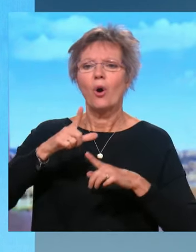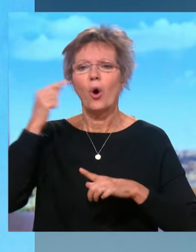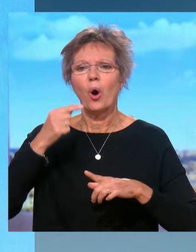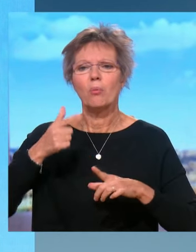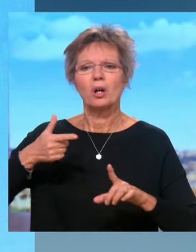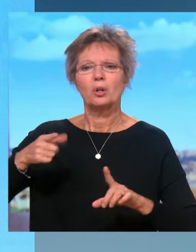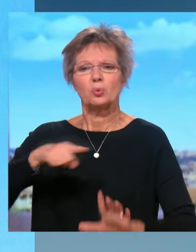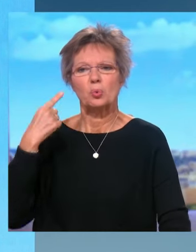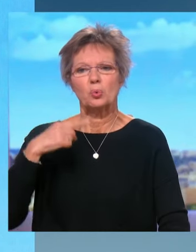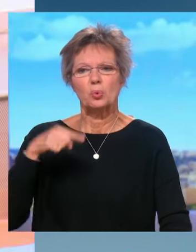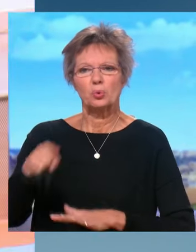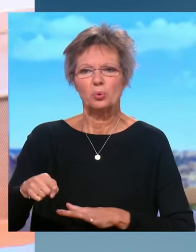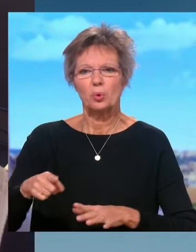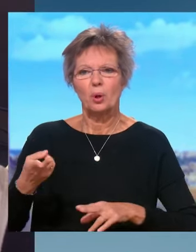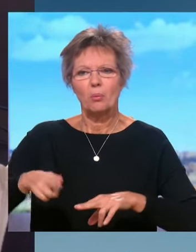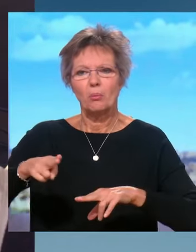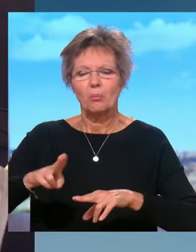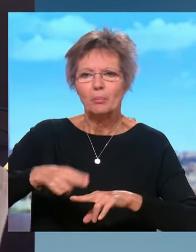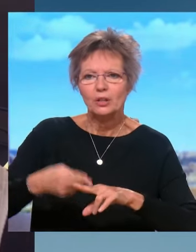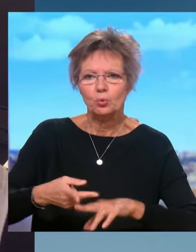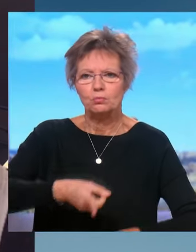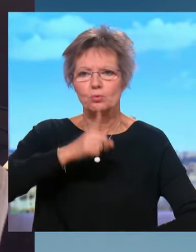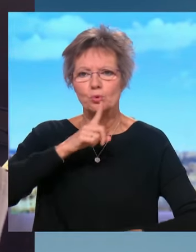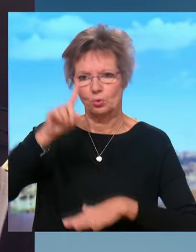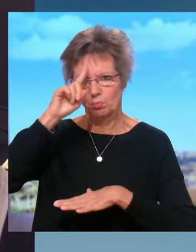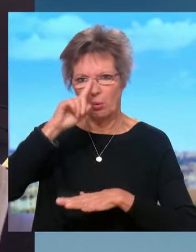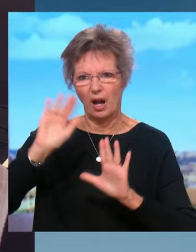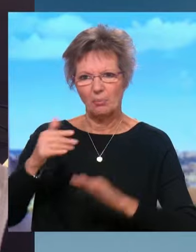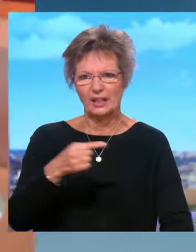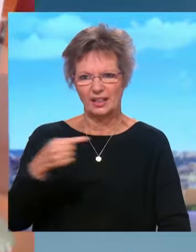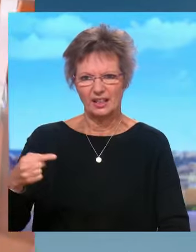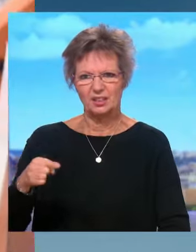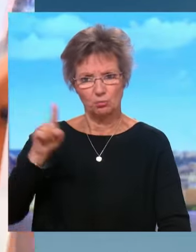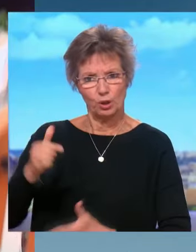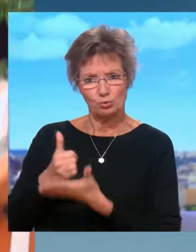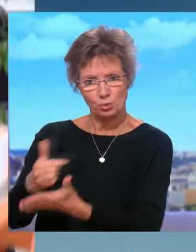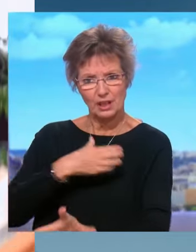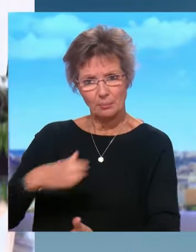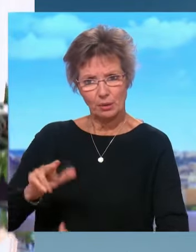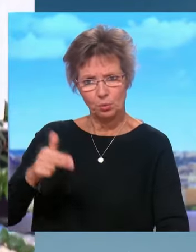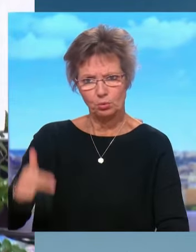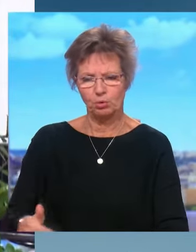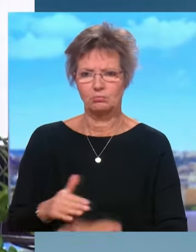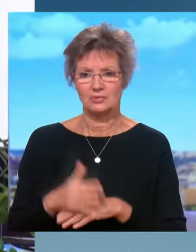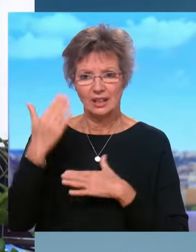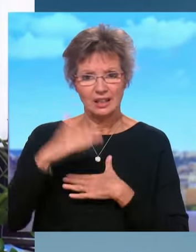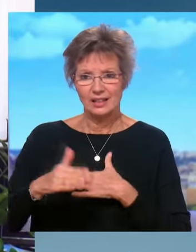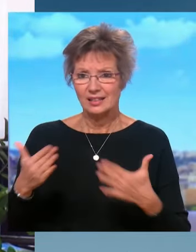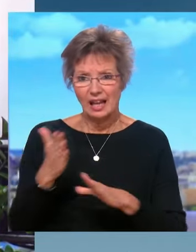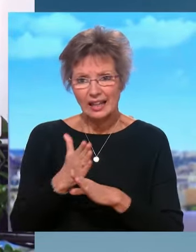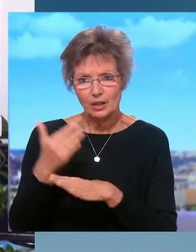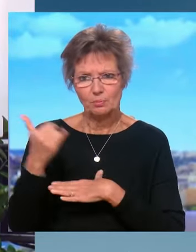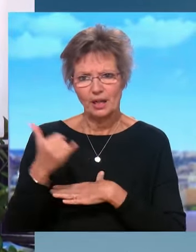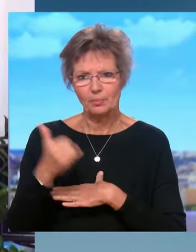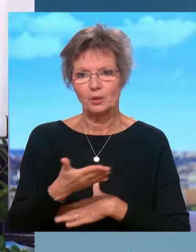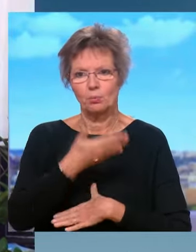indécent et ne faisait que renforcer la stigmatisation. Vous la soutenez dans ce combat ? Ce que je crois, c'est que nous n'avons rien à cacher et que le procureur de la République aurait dû communiquer le